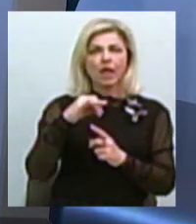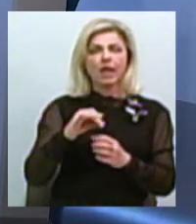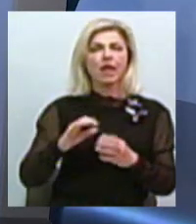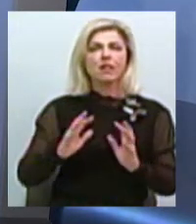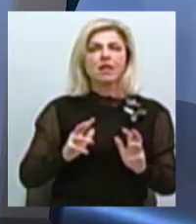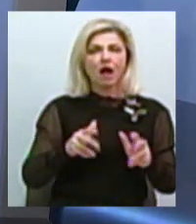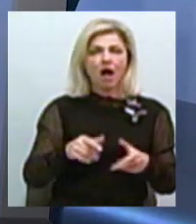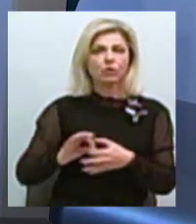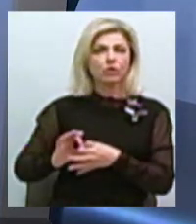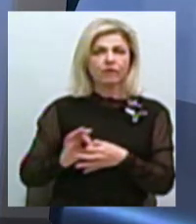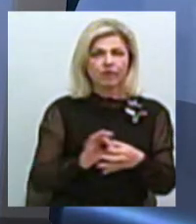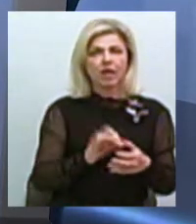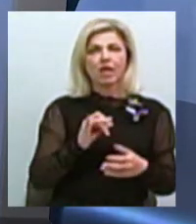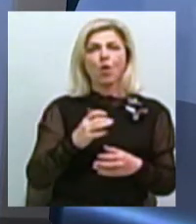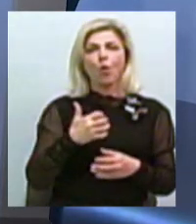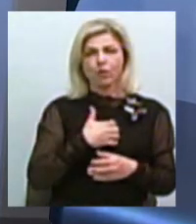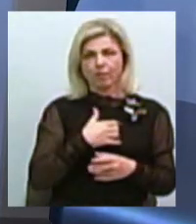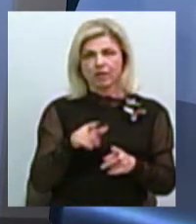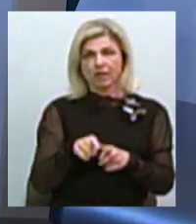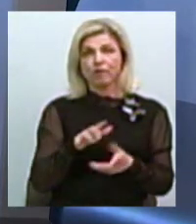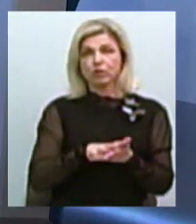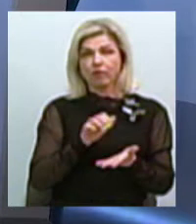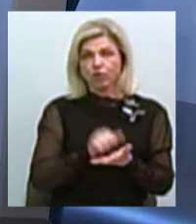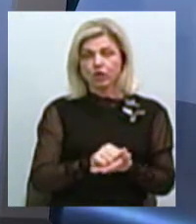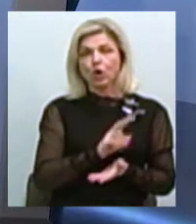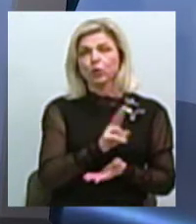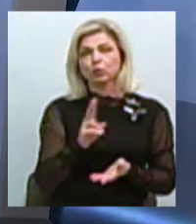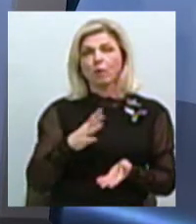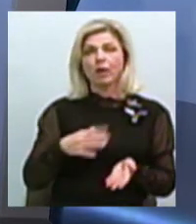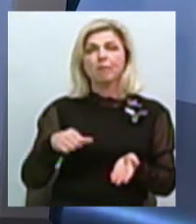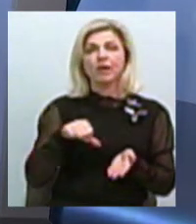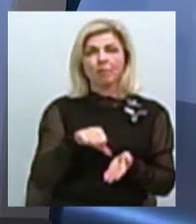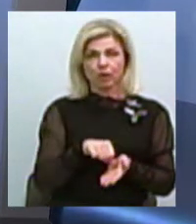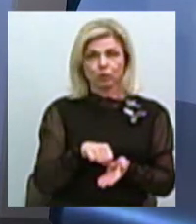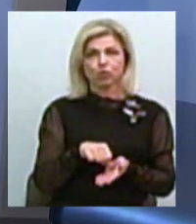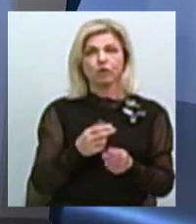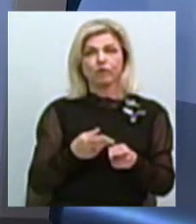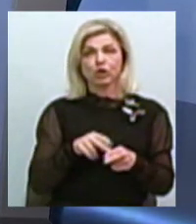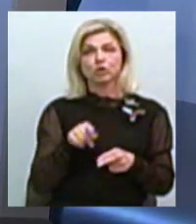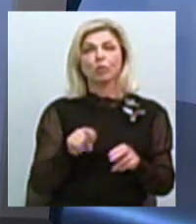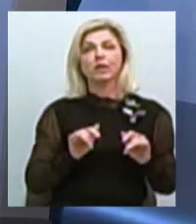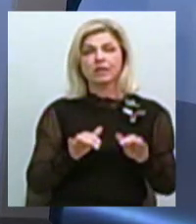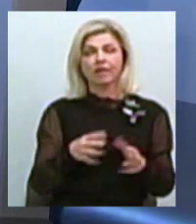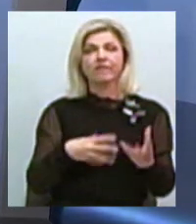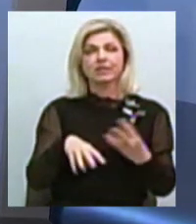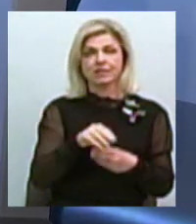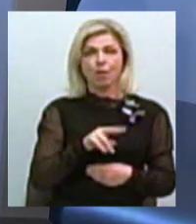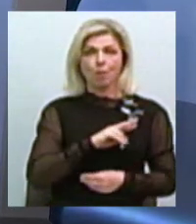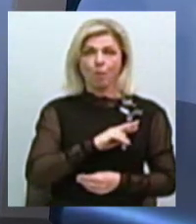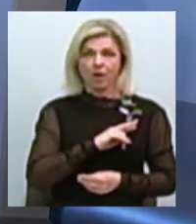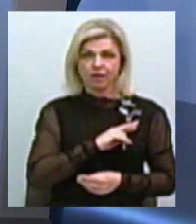намагалися збити, і скрутити. І потім ті, хто приймали участь в цьому дійстві, вони всі померли.